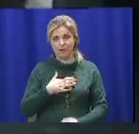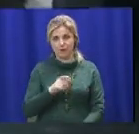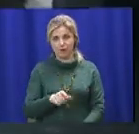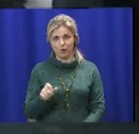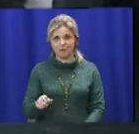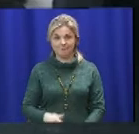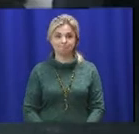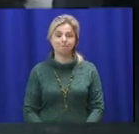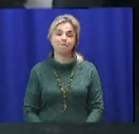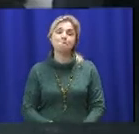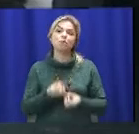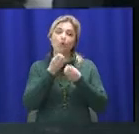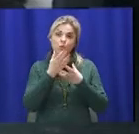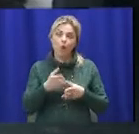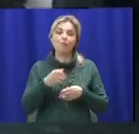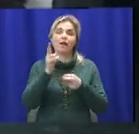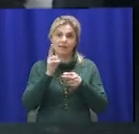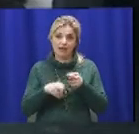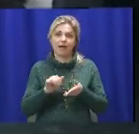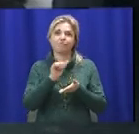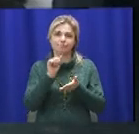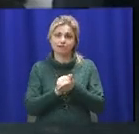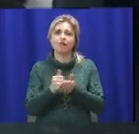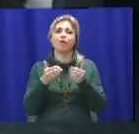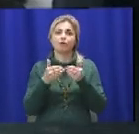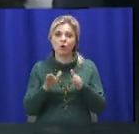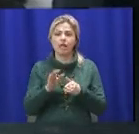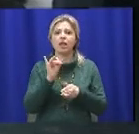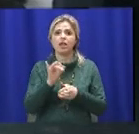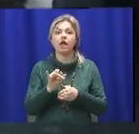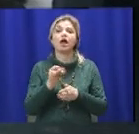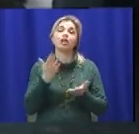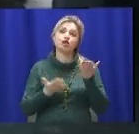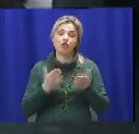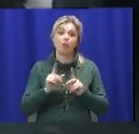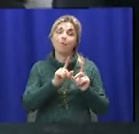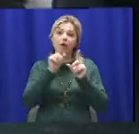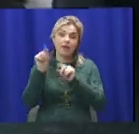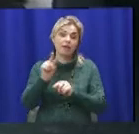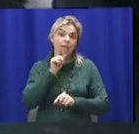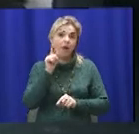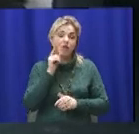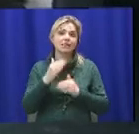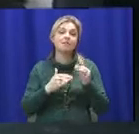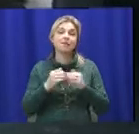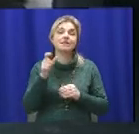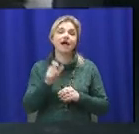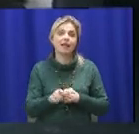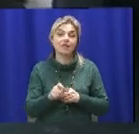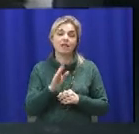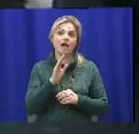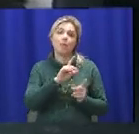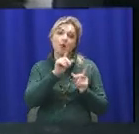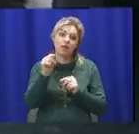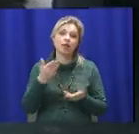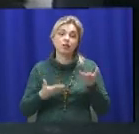Закінчують, навчаються, чи є брак кадрів сьогодні і чи поїдам молодих спеціалістів фахівать в село.